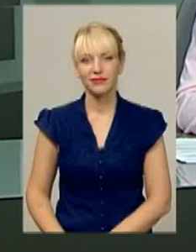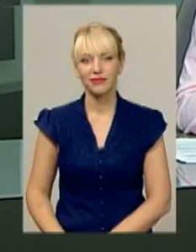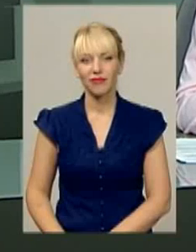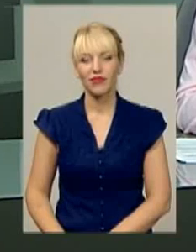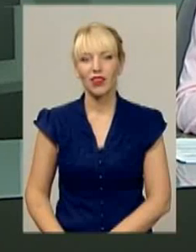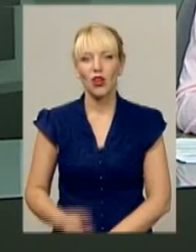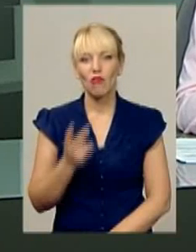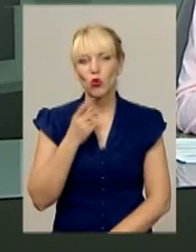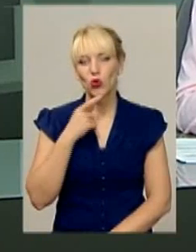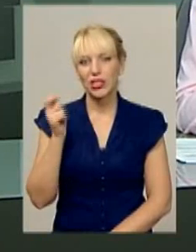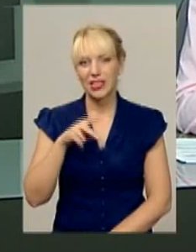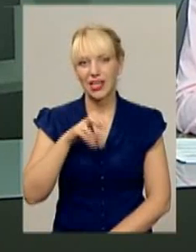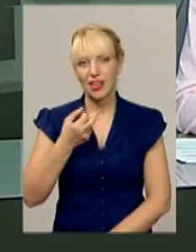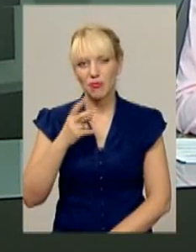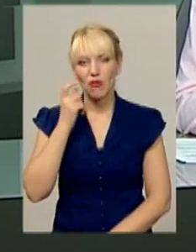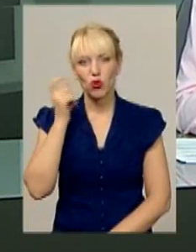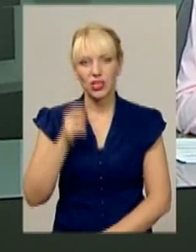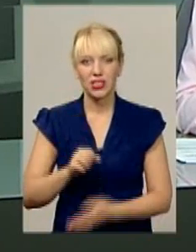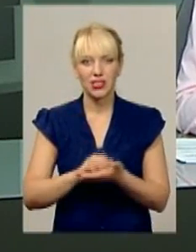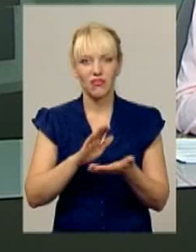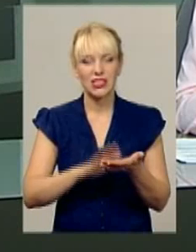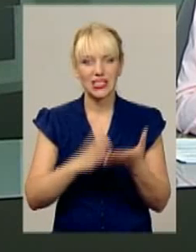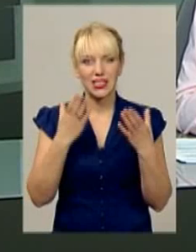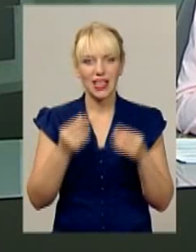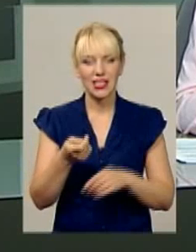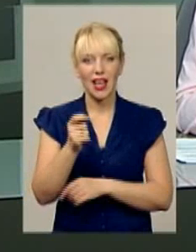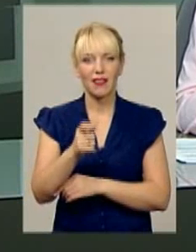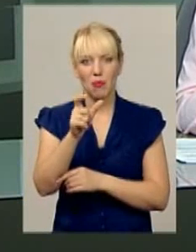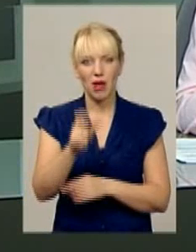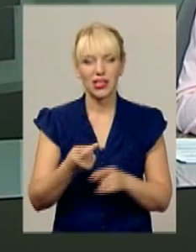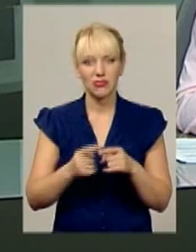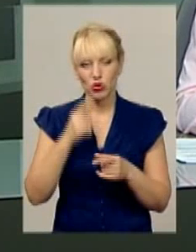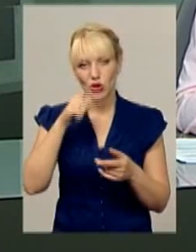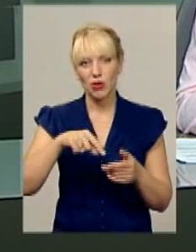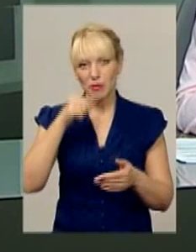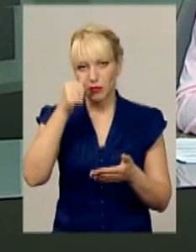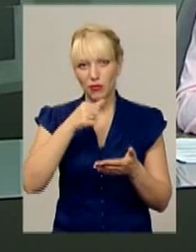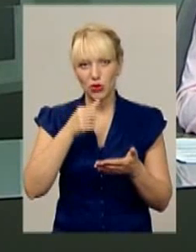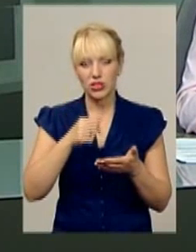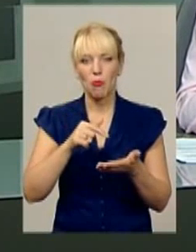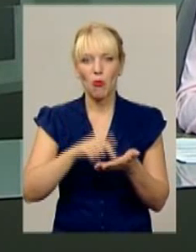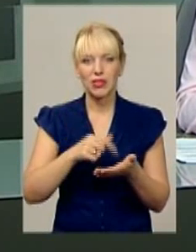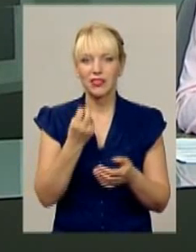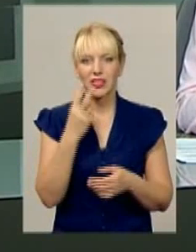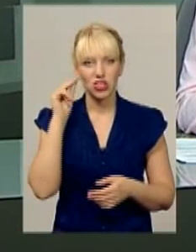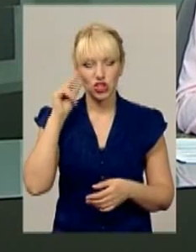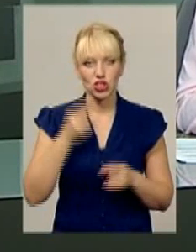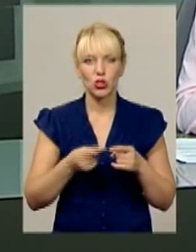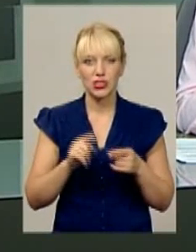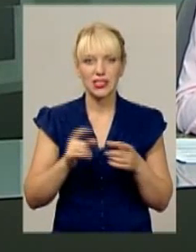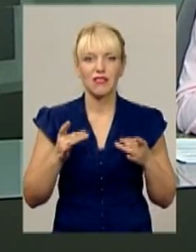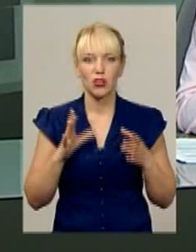У другу неділю липня в Україні відзначають День рибалки. Цьогоріч він припадає на 12 число. Свято було